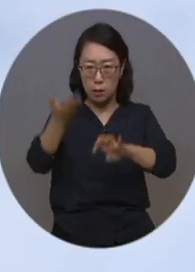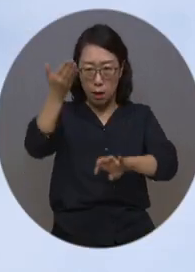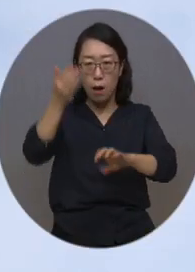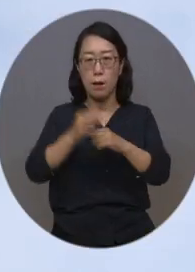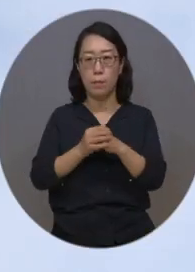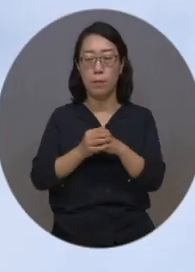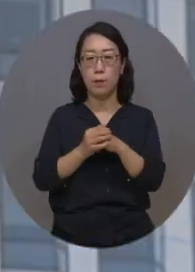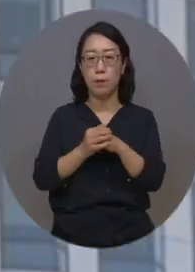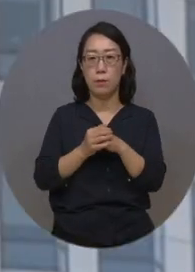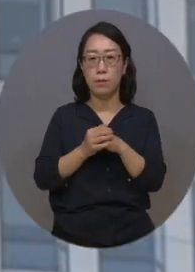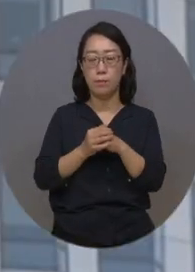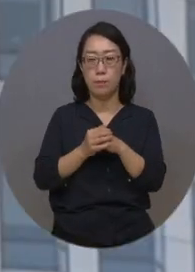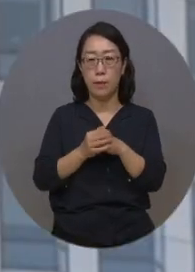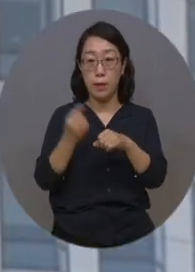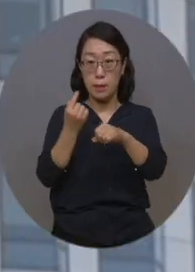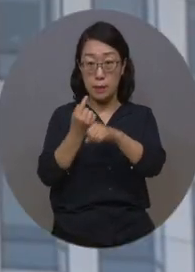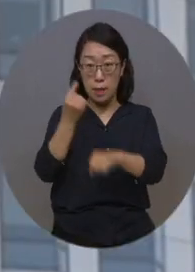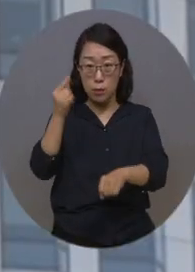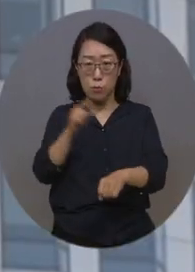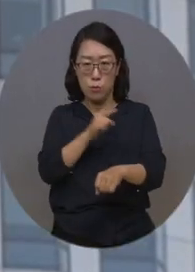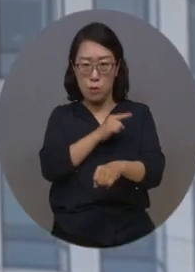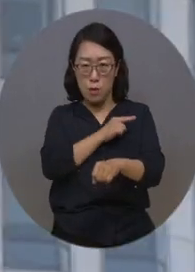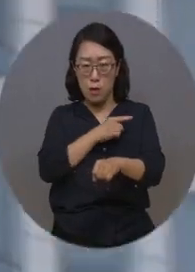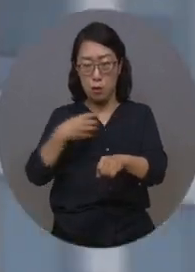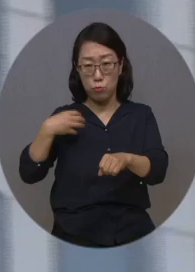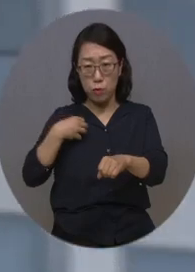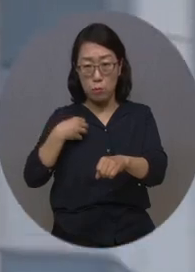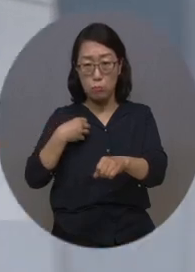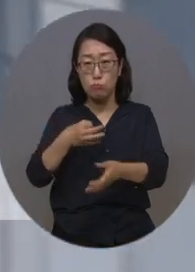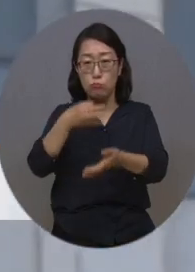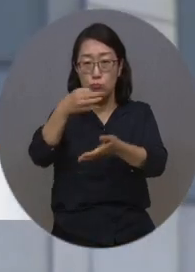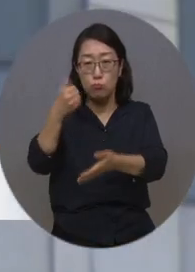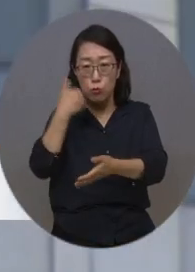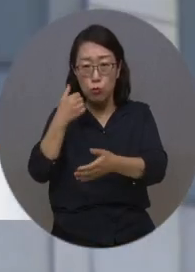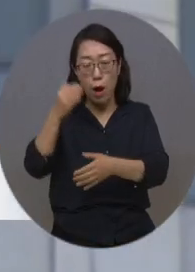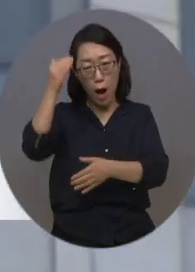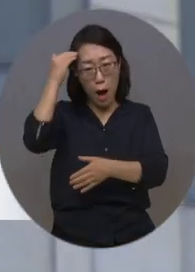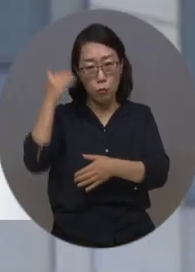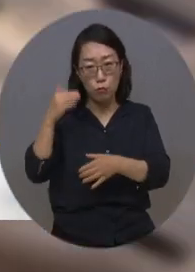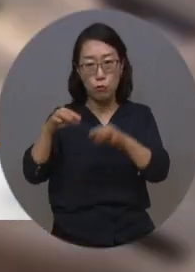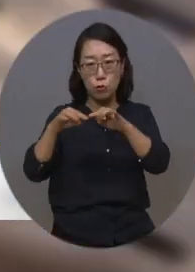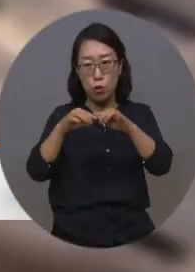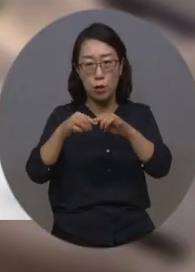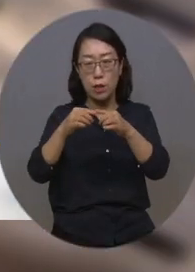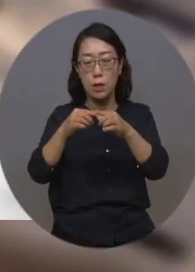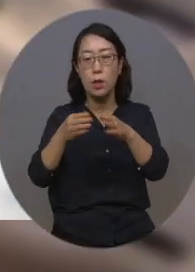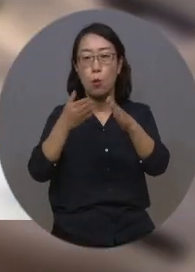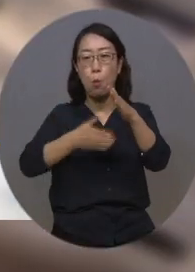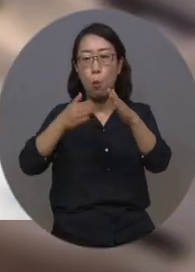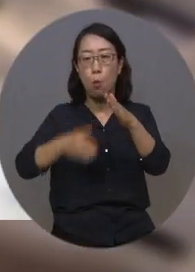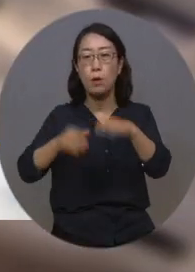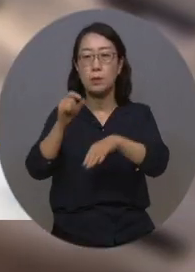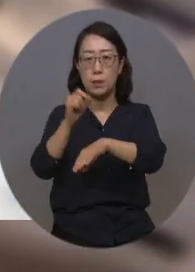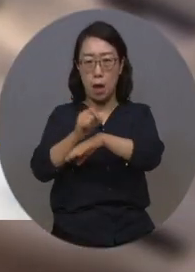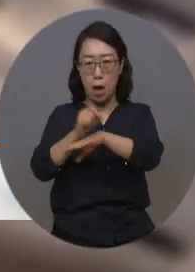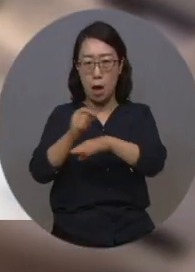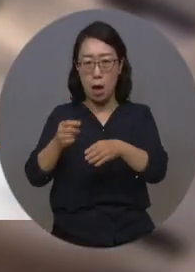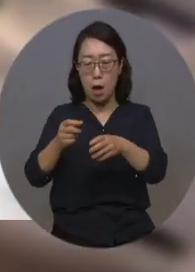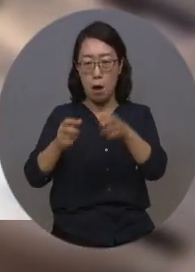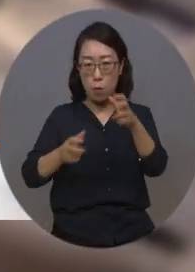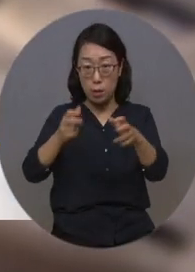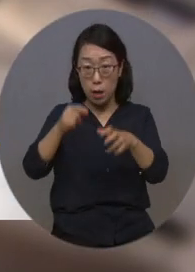조사됐습니다. 지난해 가장 많은 고용부담금을 납부한 기관은 한국전력공사로, 지난해 12월 기준 장애인